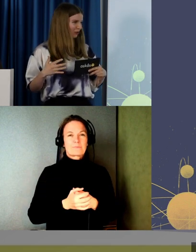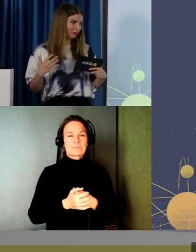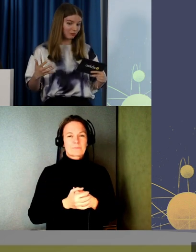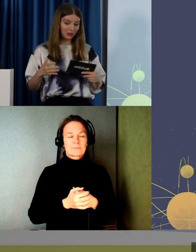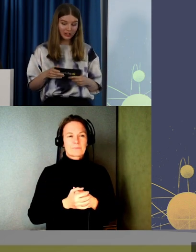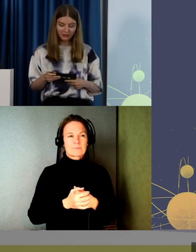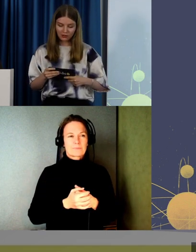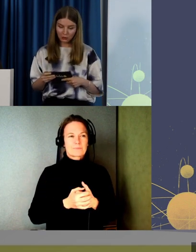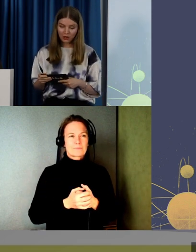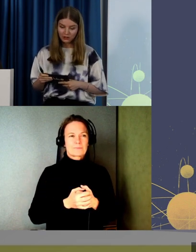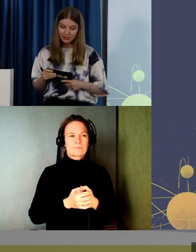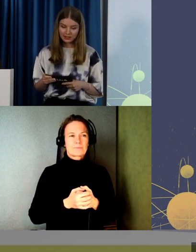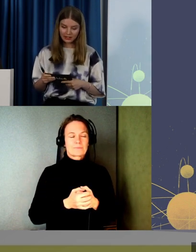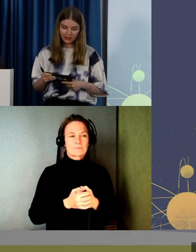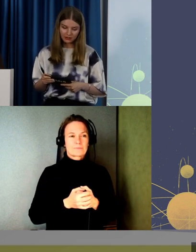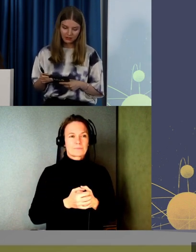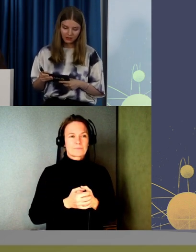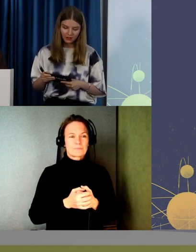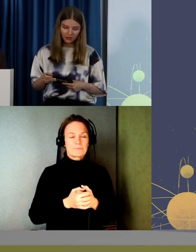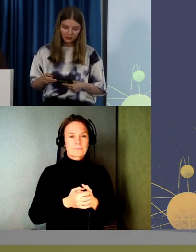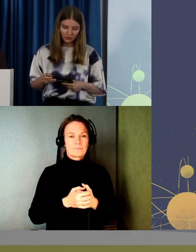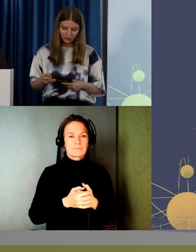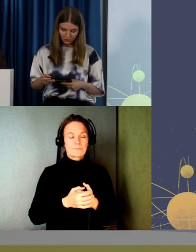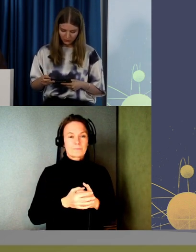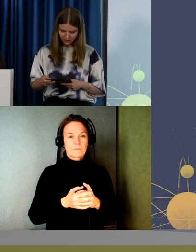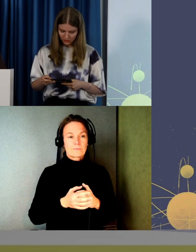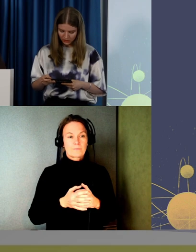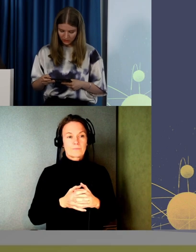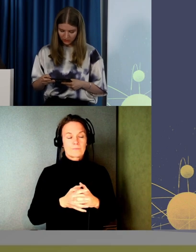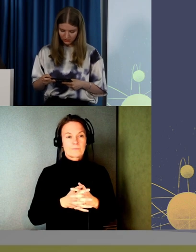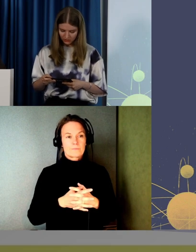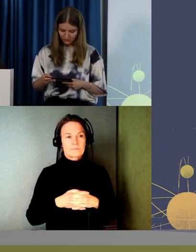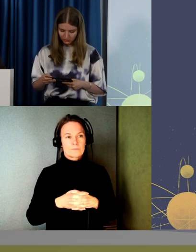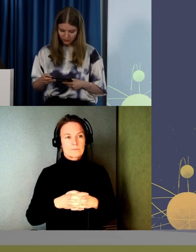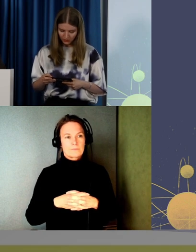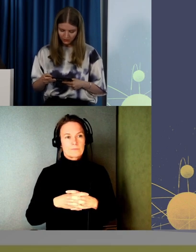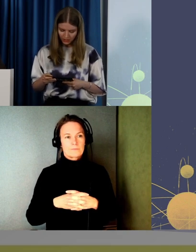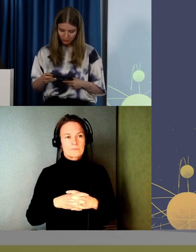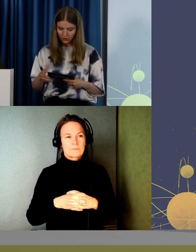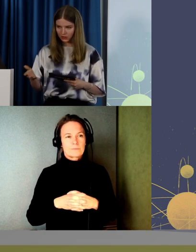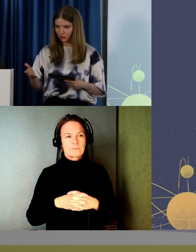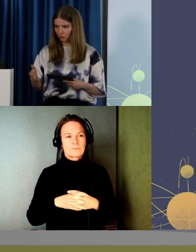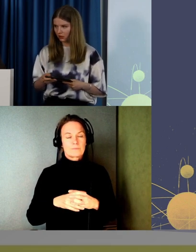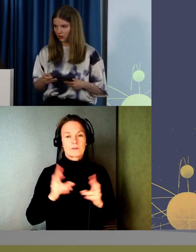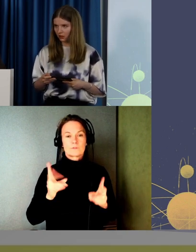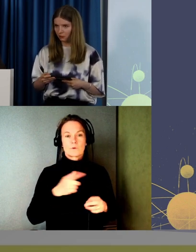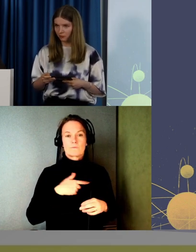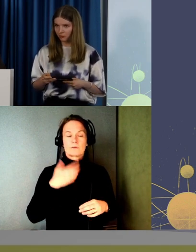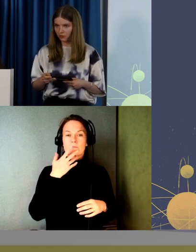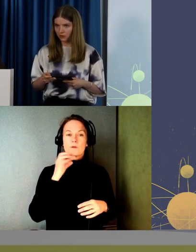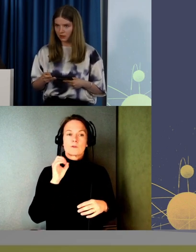lyckas nå tillgänglighet. Så, som vi redan pratat om.